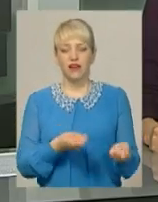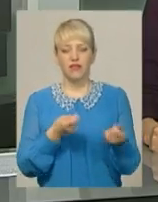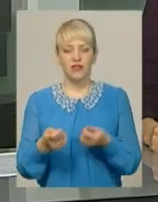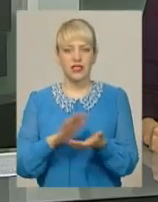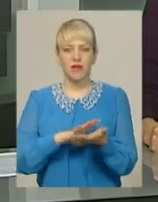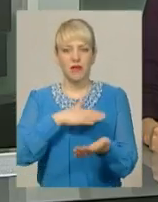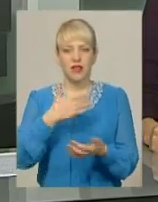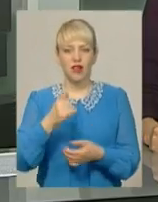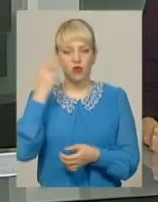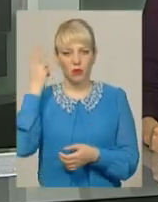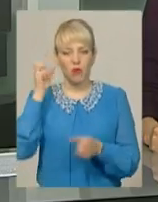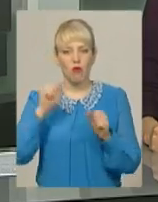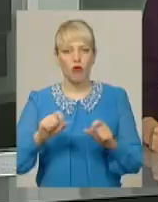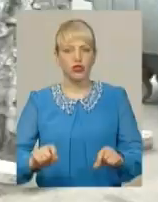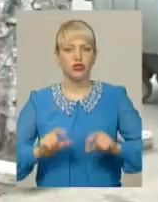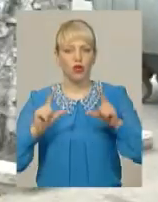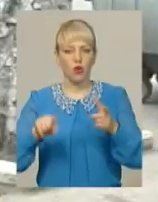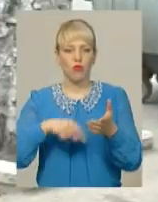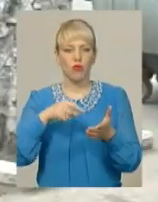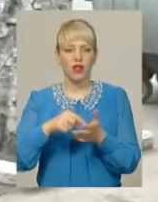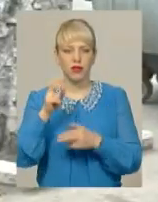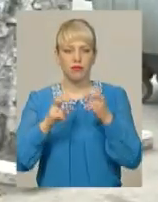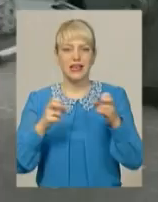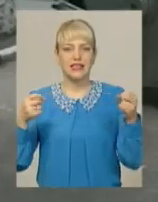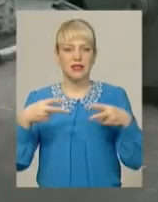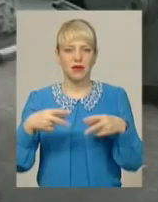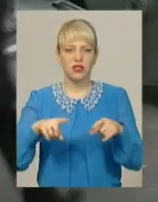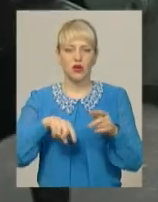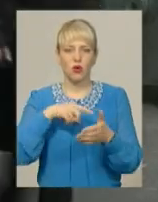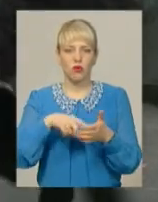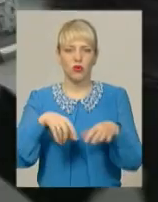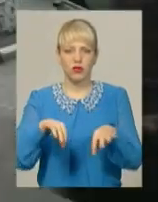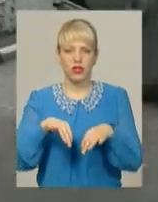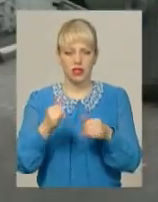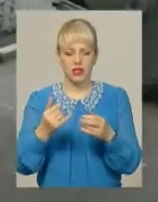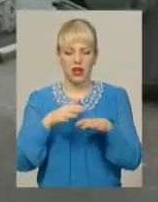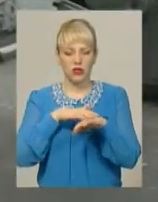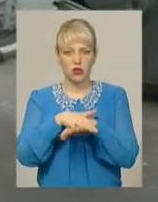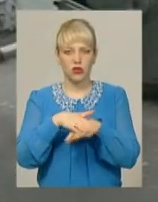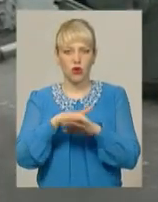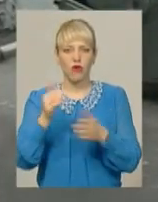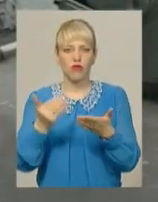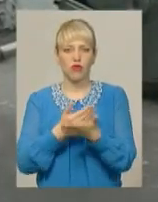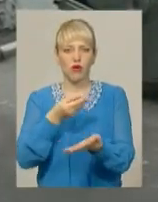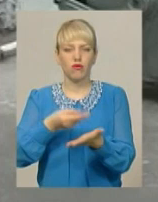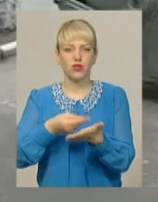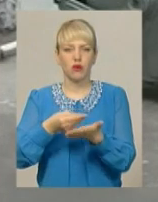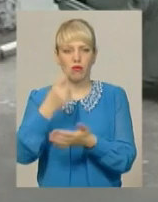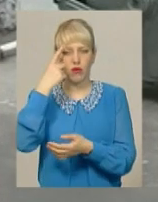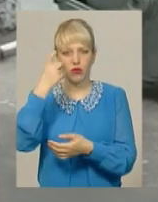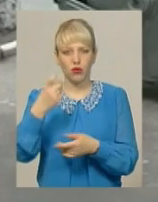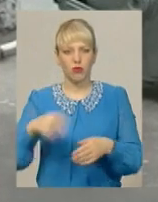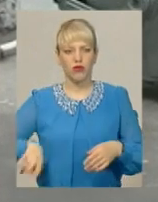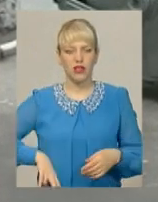у Хмельницькому може зрости. Комунальне підприємство «Спецкомунтранс» зараз проводить розрахунки нової ціни, повідомив його директор